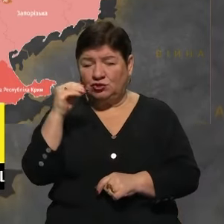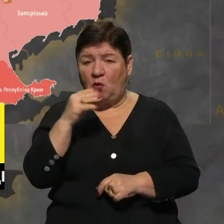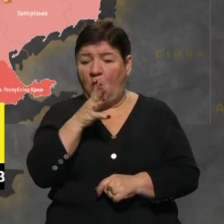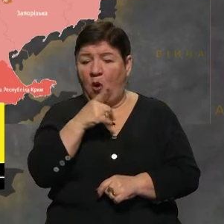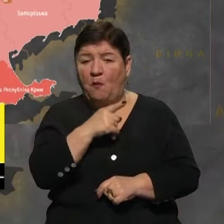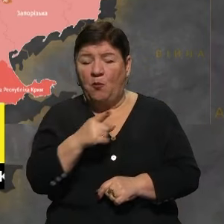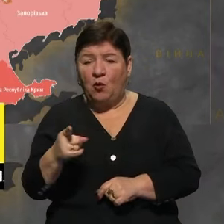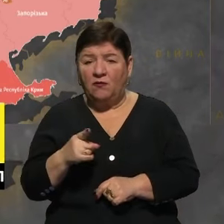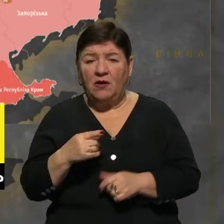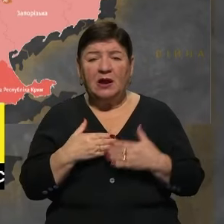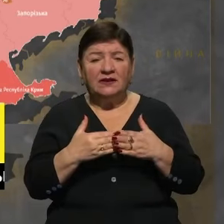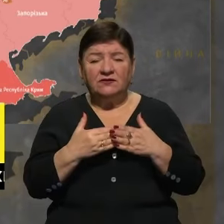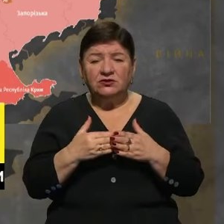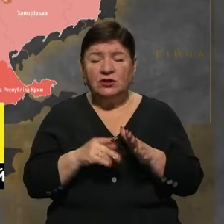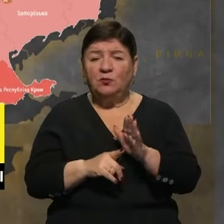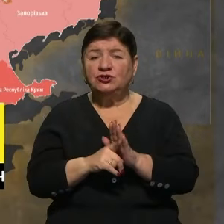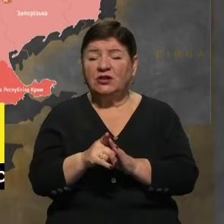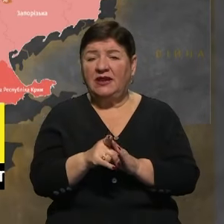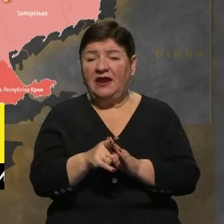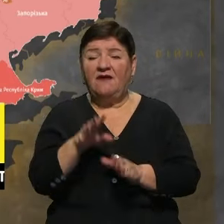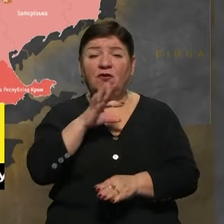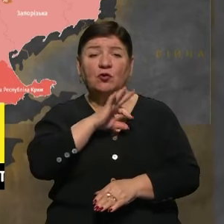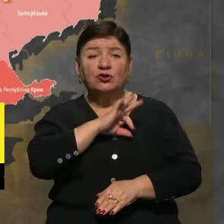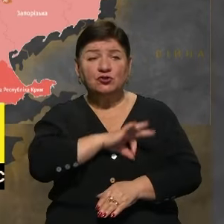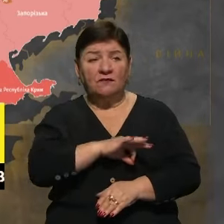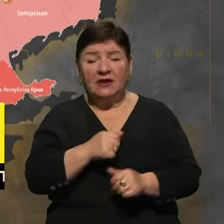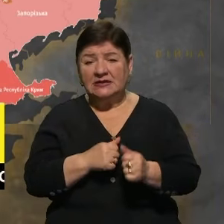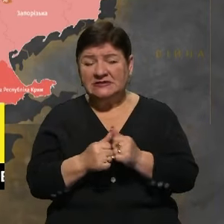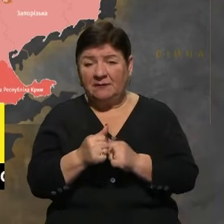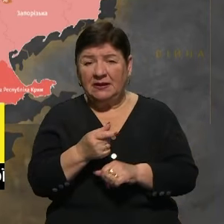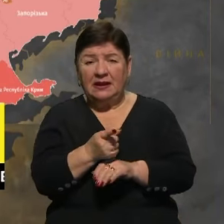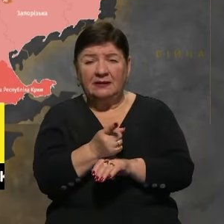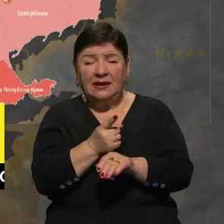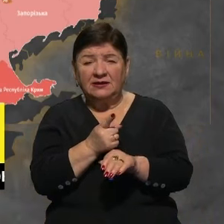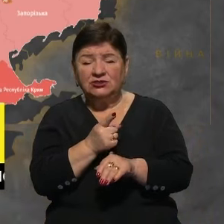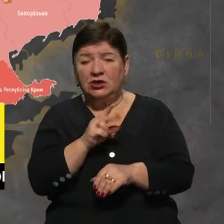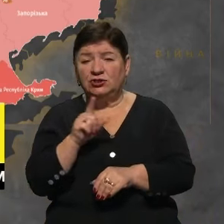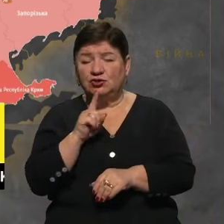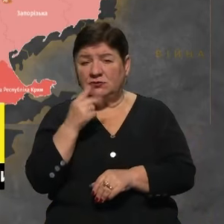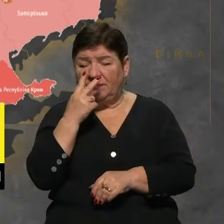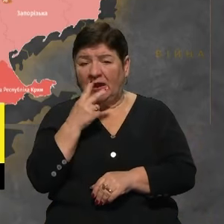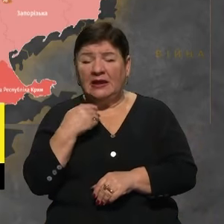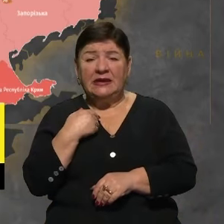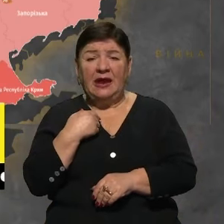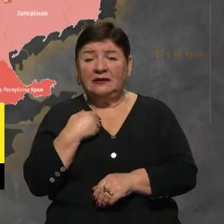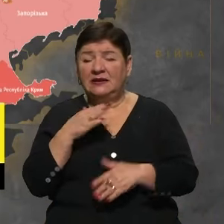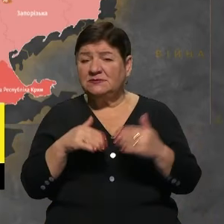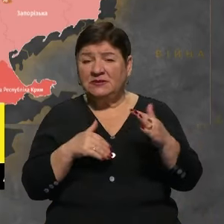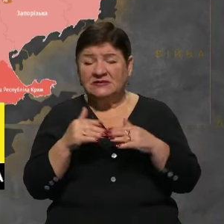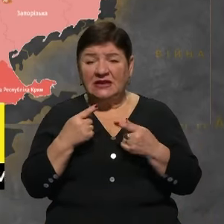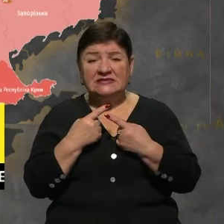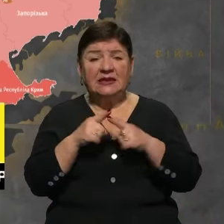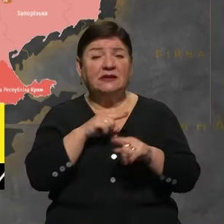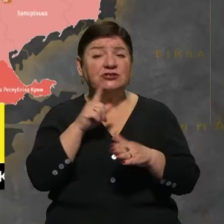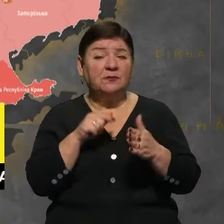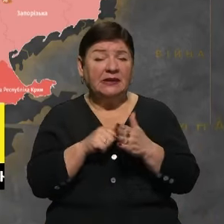значно активніше почали використовувати, саме на танчики щось почепили. Я не фахівець в технічних питаннях, тому